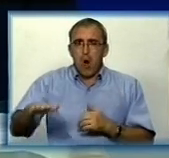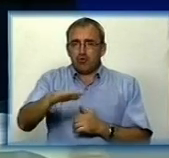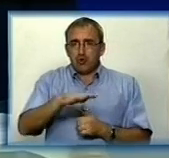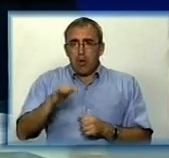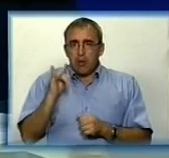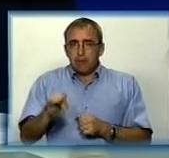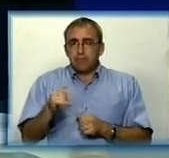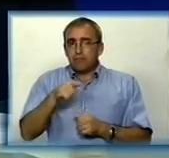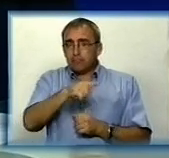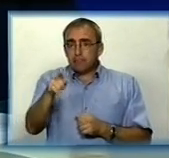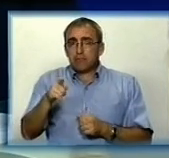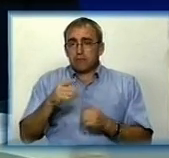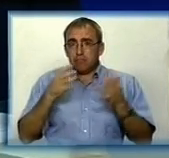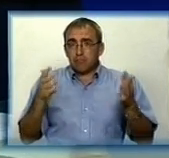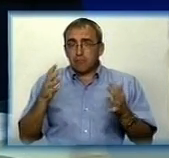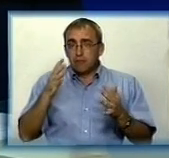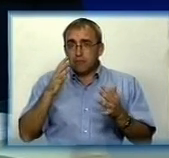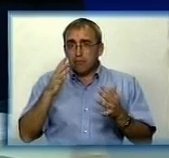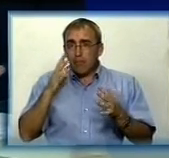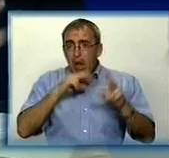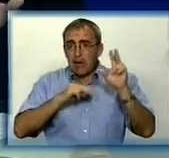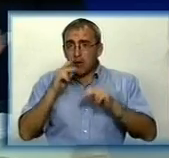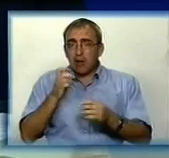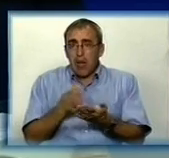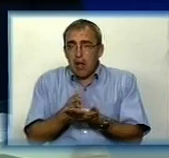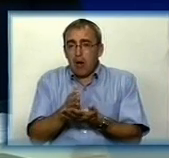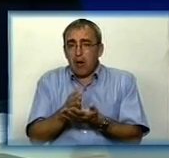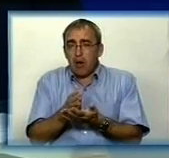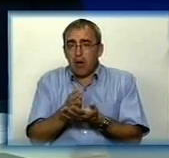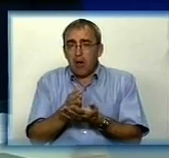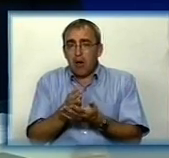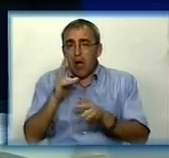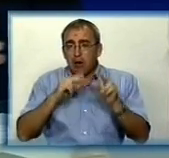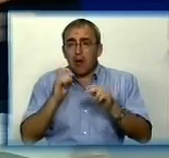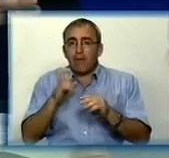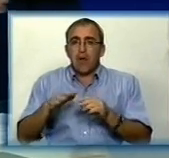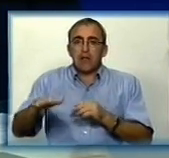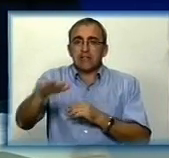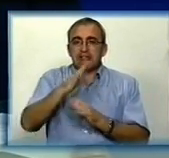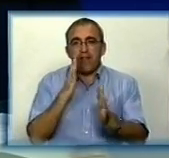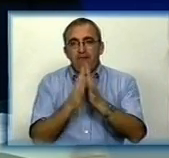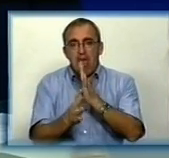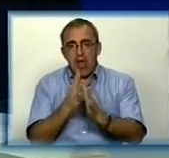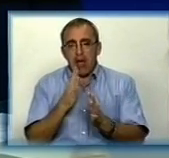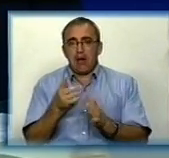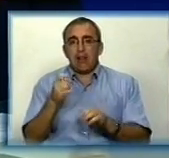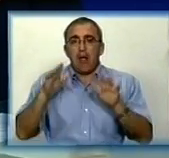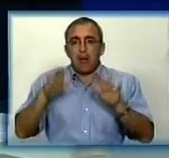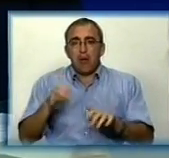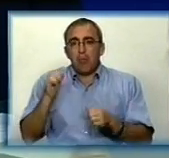І вони, ми в більшій степені ориентируємося, щоб вони такі розполагались в містах скверів, в містах, де